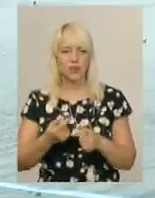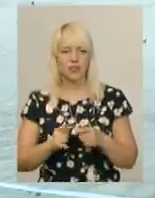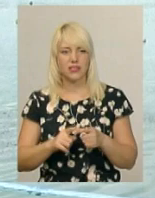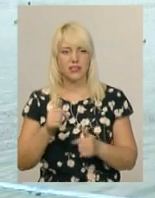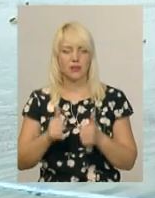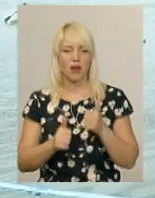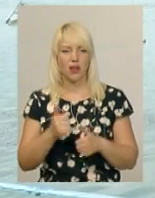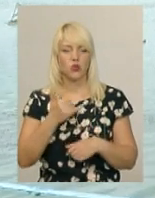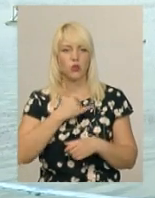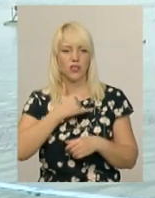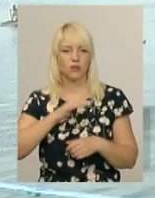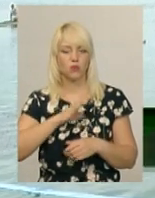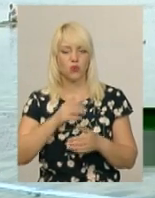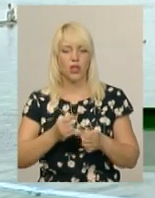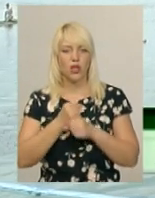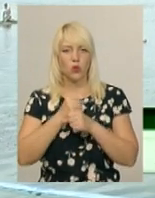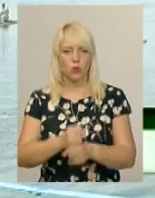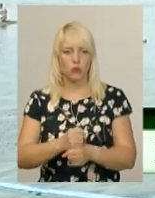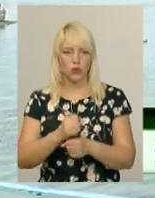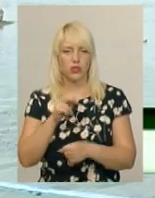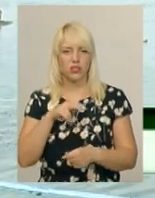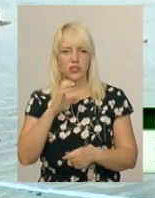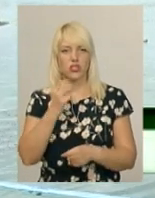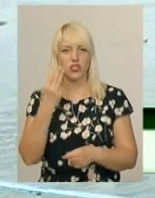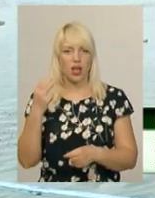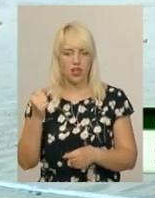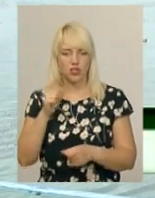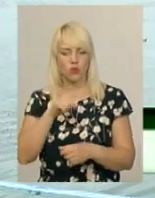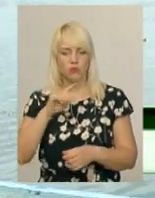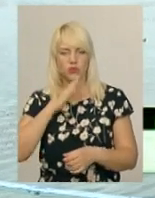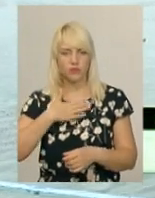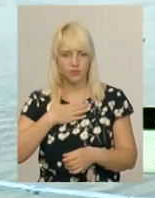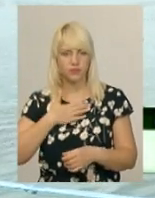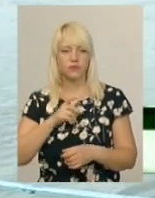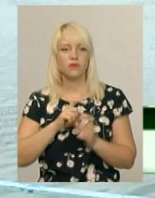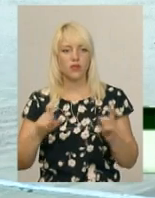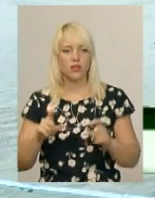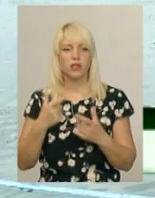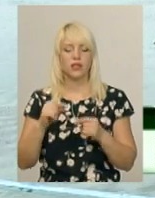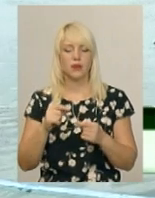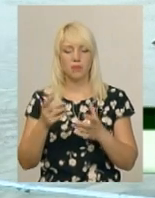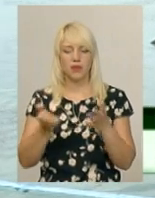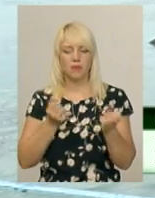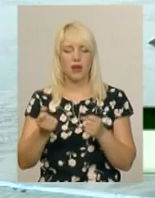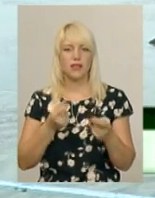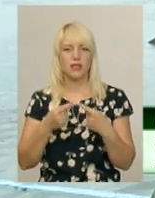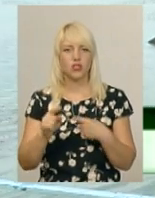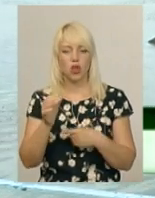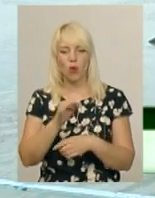змагань у нас були кубки, де і в США нашої школи, де приймали з інших областей, приїжджали